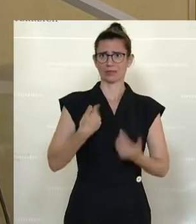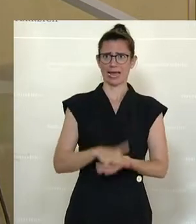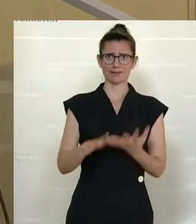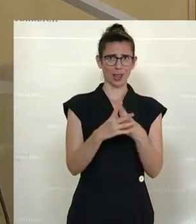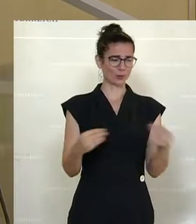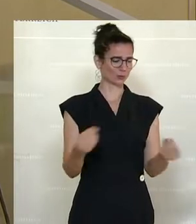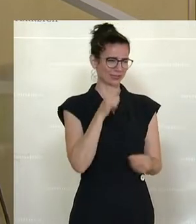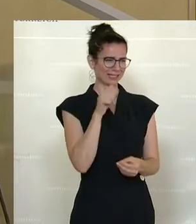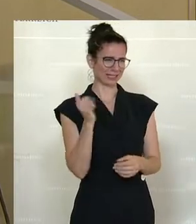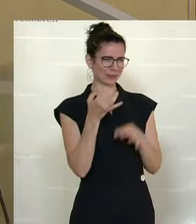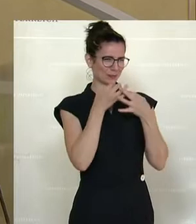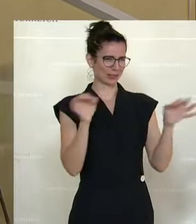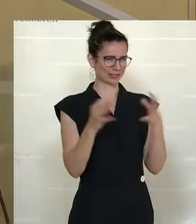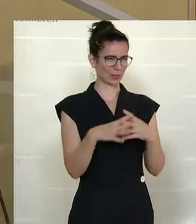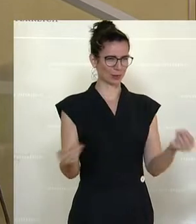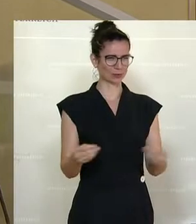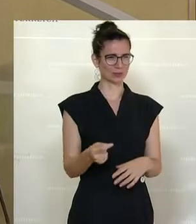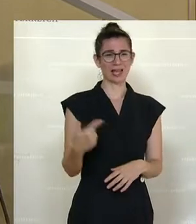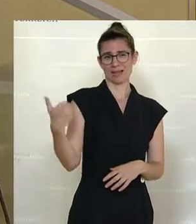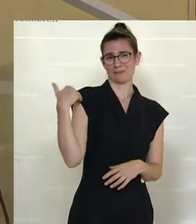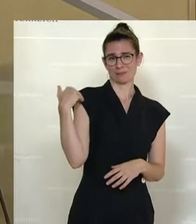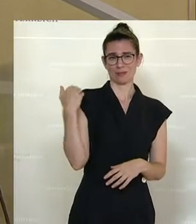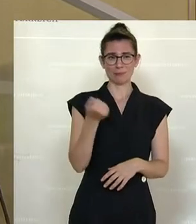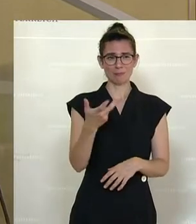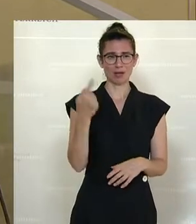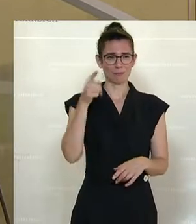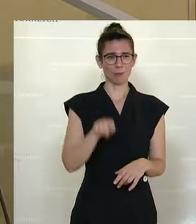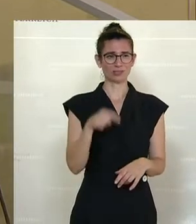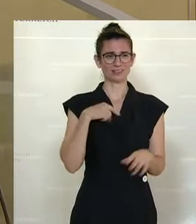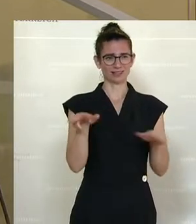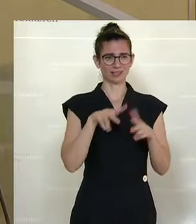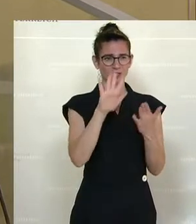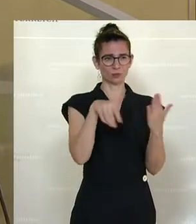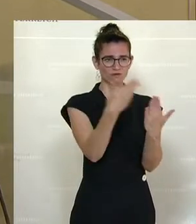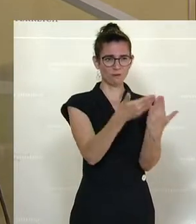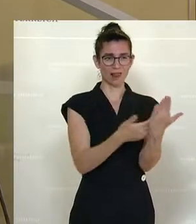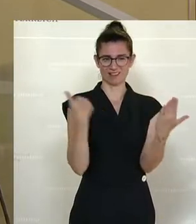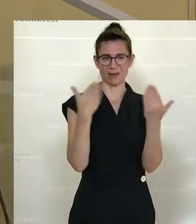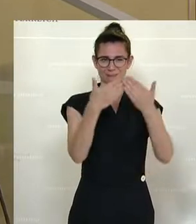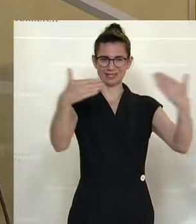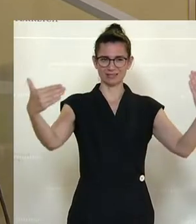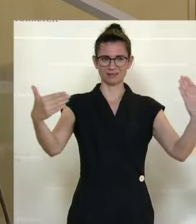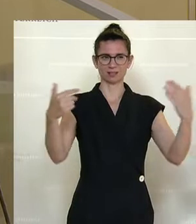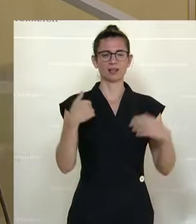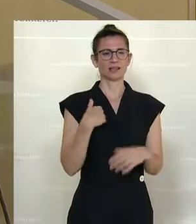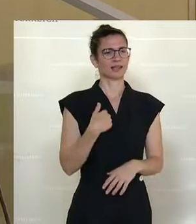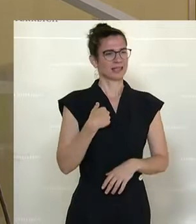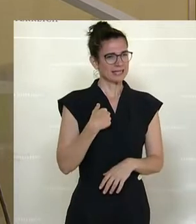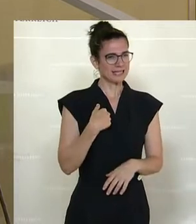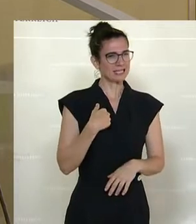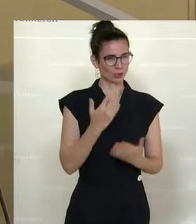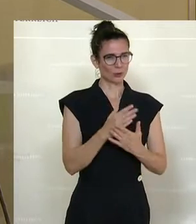finden sind. Aber vor ein paar Monaten bei der Präsentation der Regierungsvorlage habe ich hier gesagt, wir werden in zehn Jahren stolz